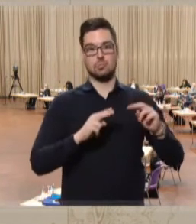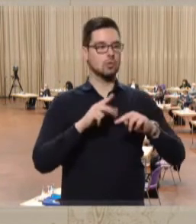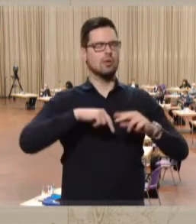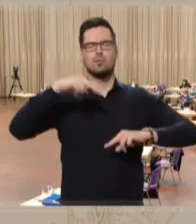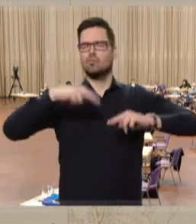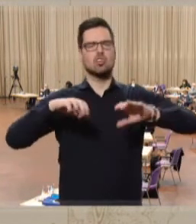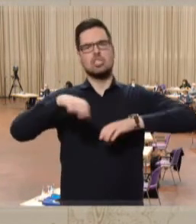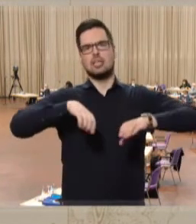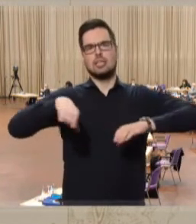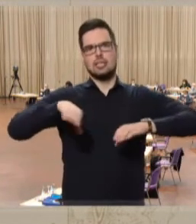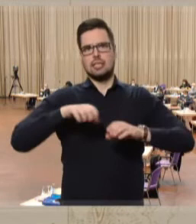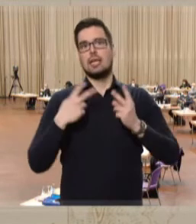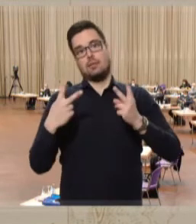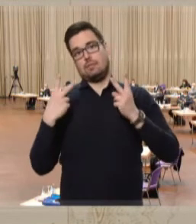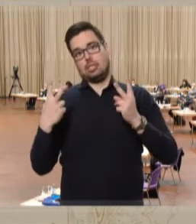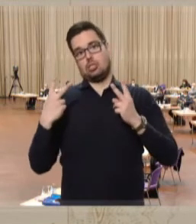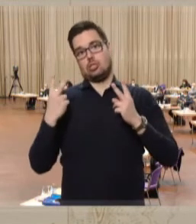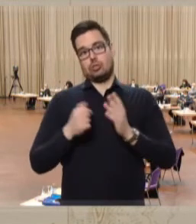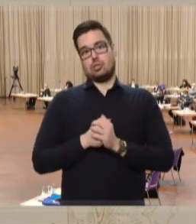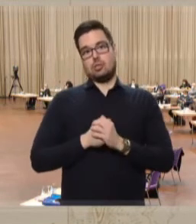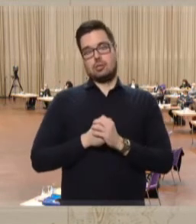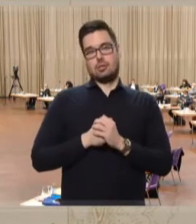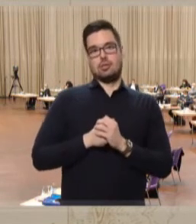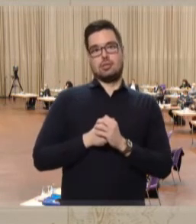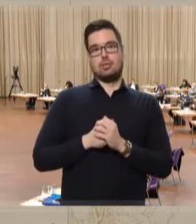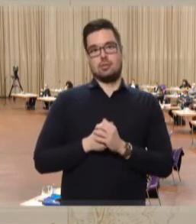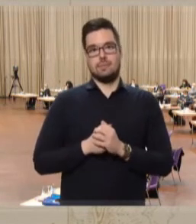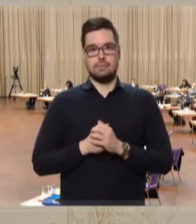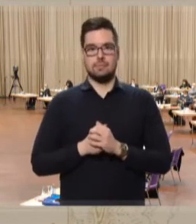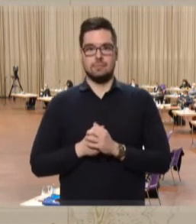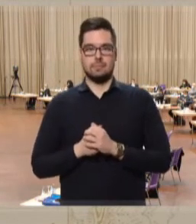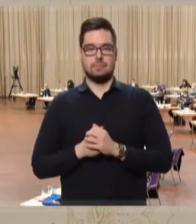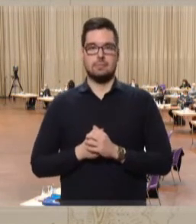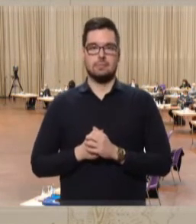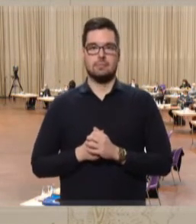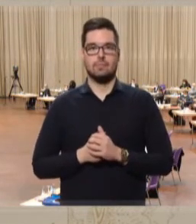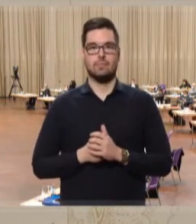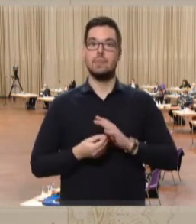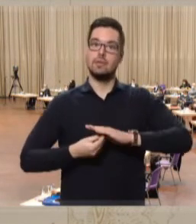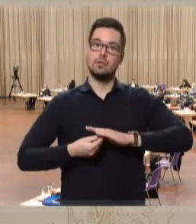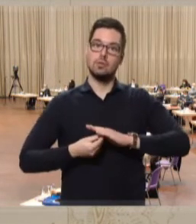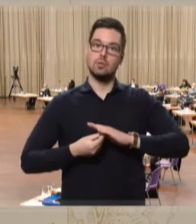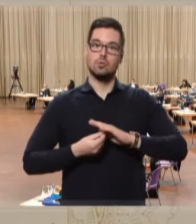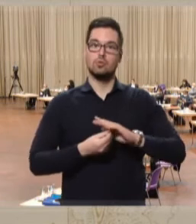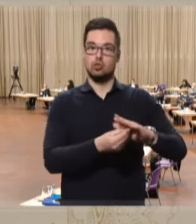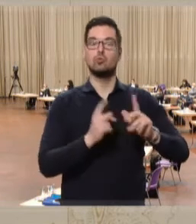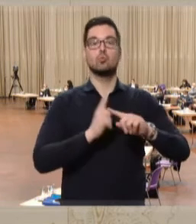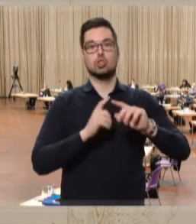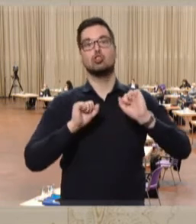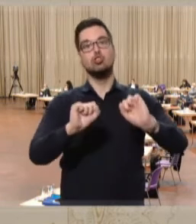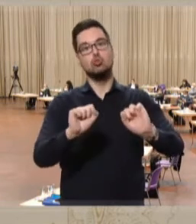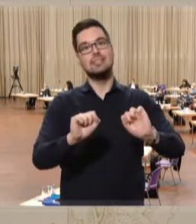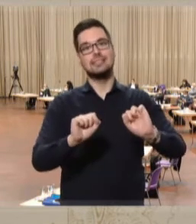Tierarten sehr gut und von besonderer Bedeutung für den Erhalt der Artenvielfalt. Durch die Unterschutzstellung der